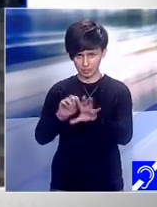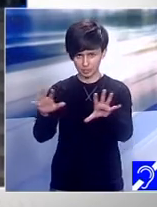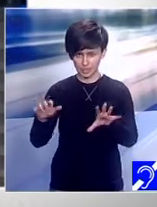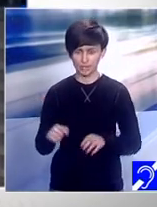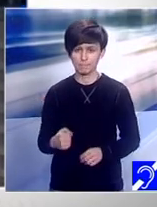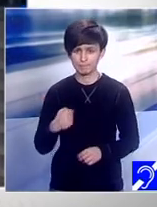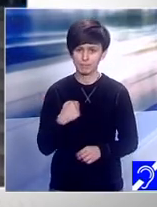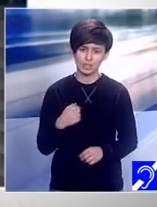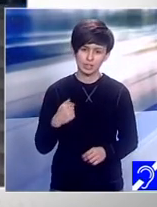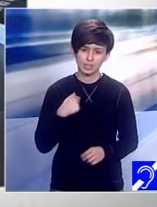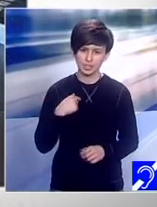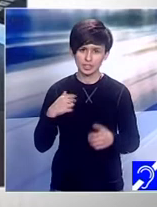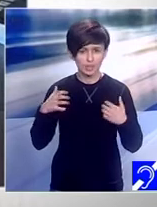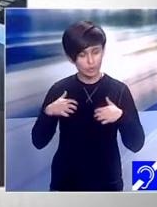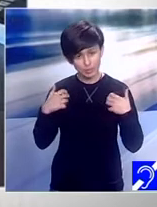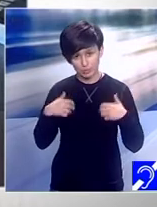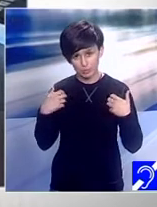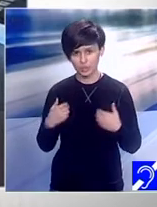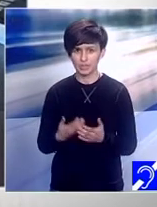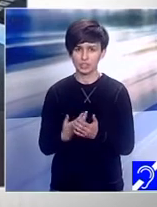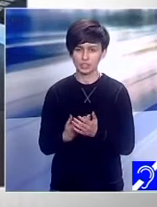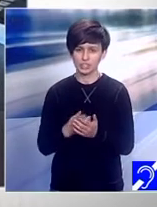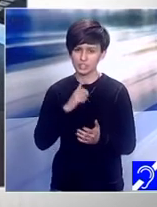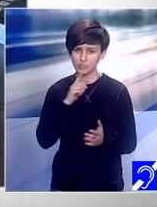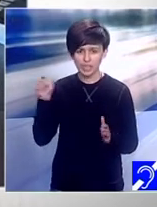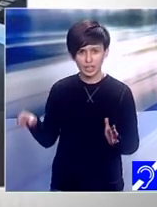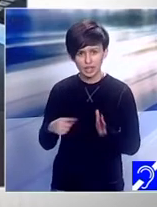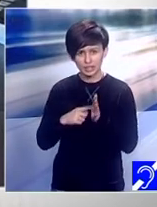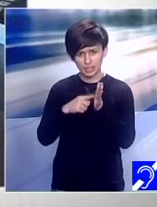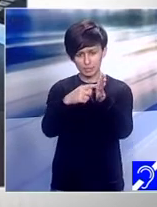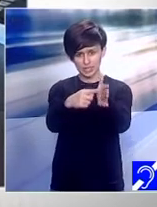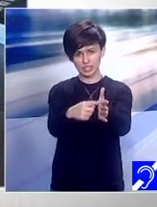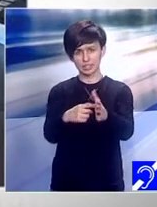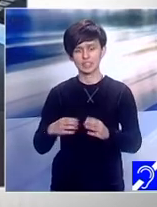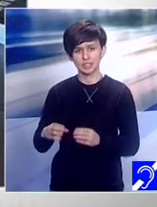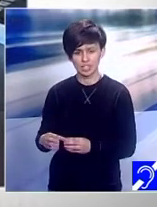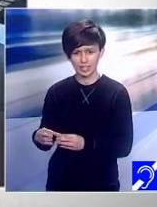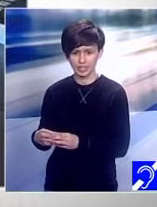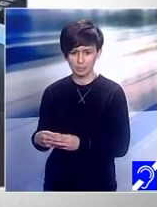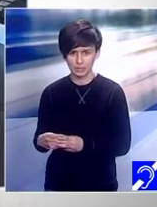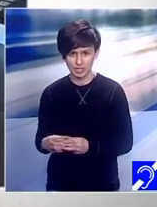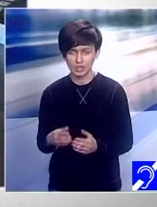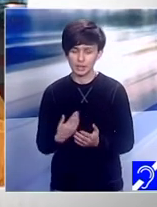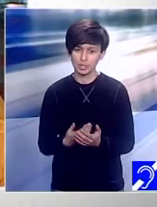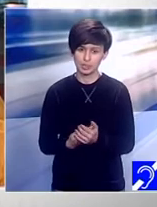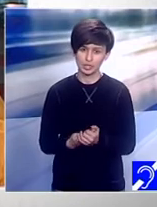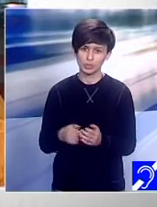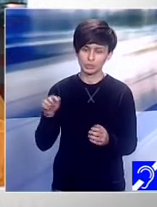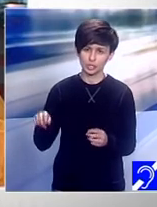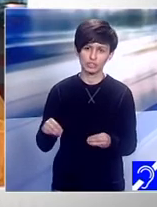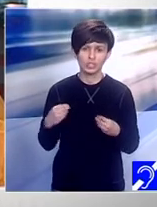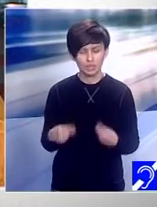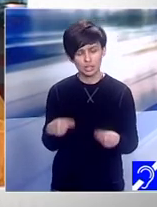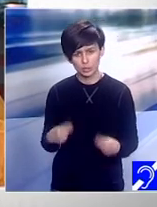de mult pentru această nominalizare a ta ca reprezentant al echipei pentru că ce alt exemplu mai bun decât persoanele cu nevoi